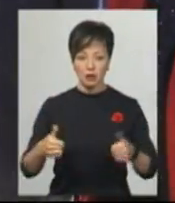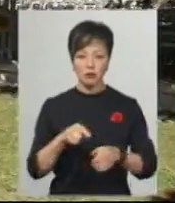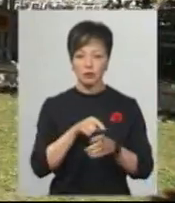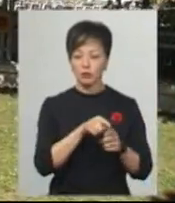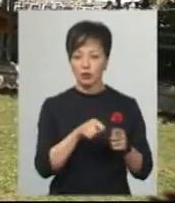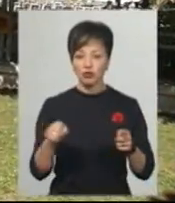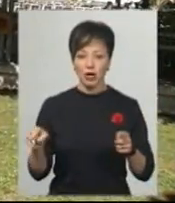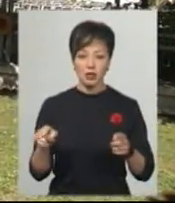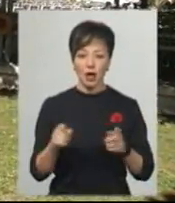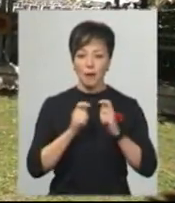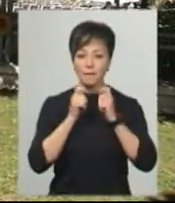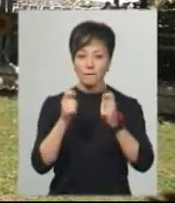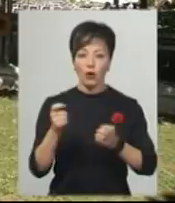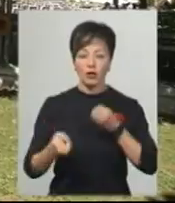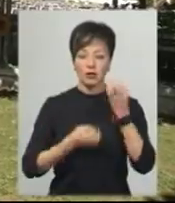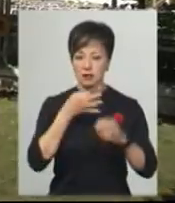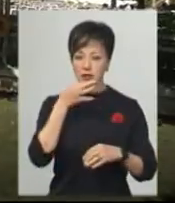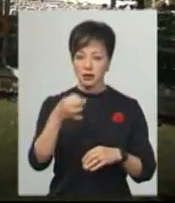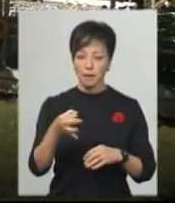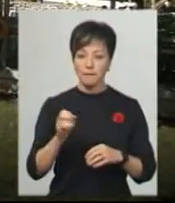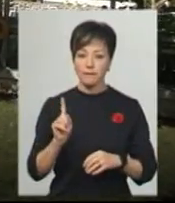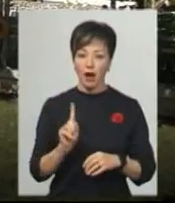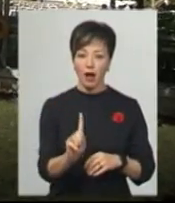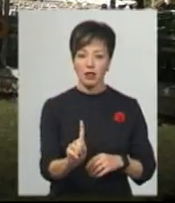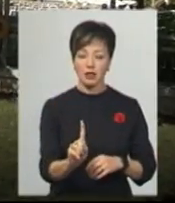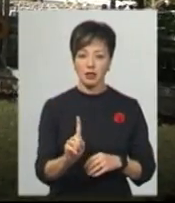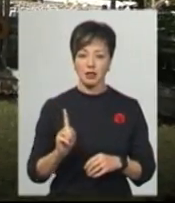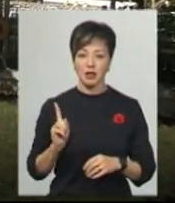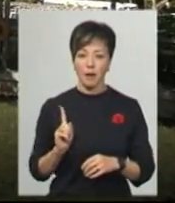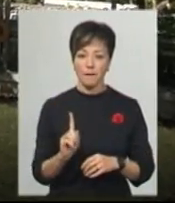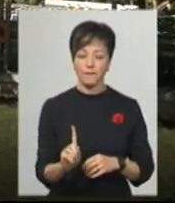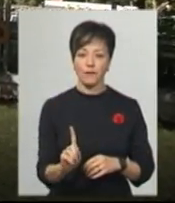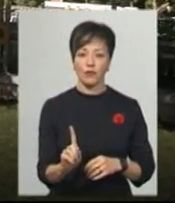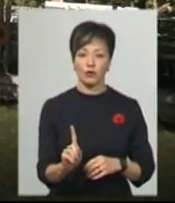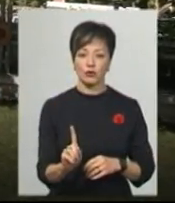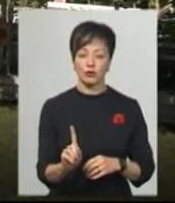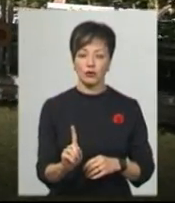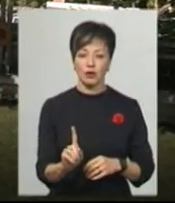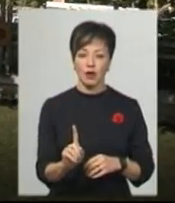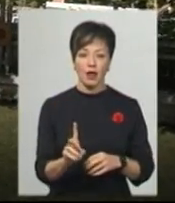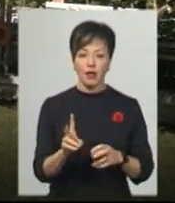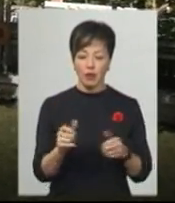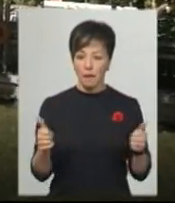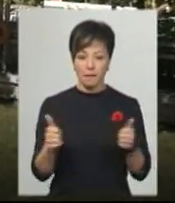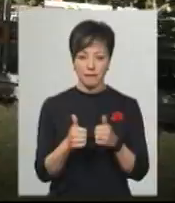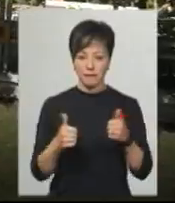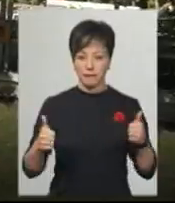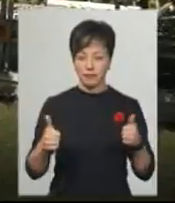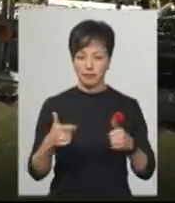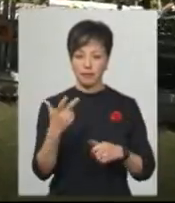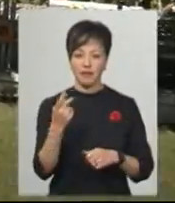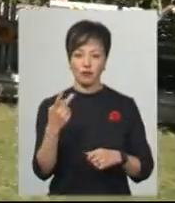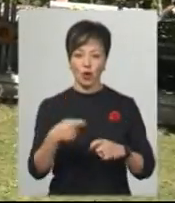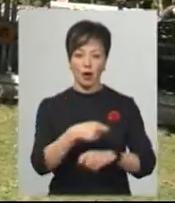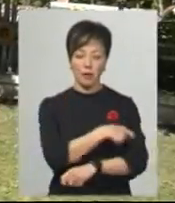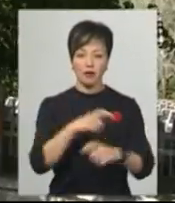покладання. Я сказав так, по одному. Не ближче півтора метри один від одного.